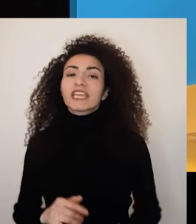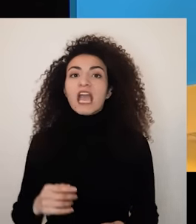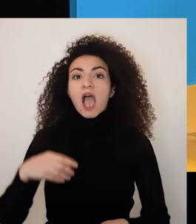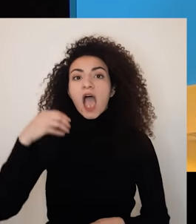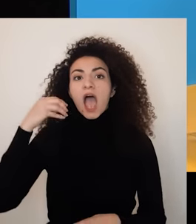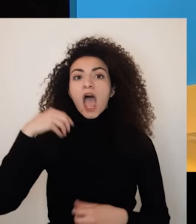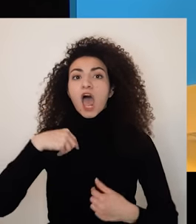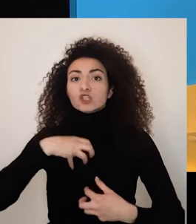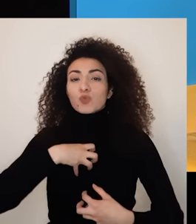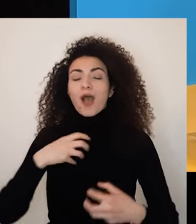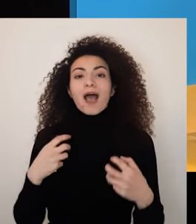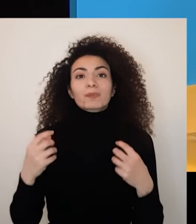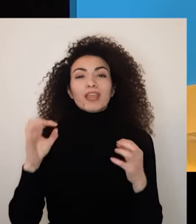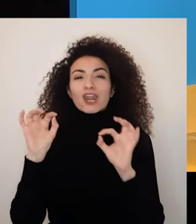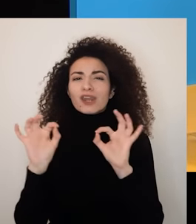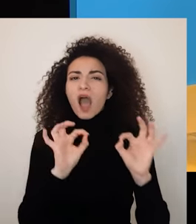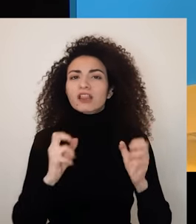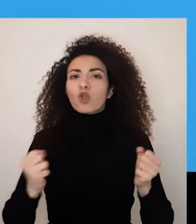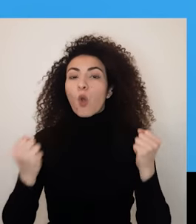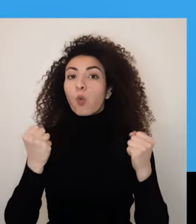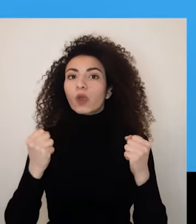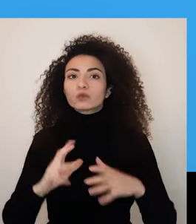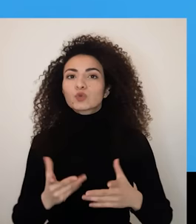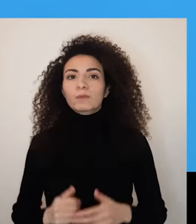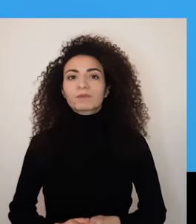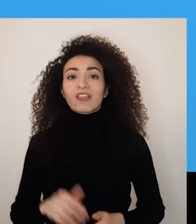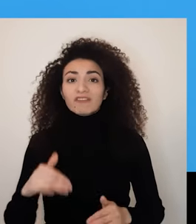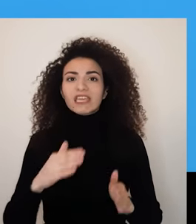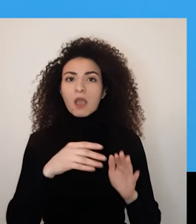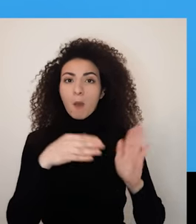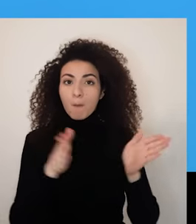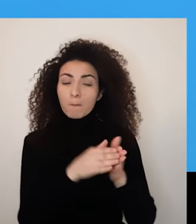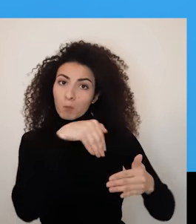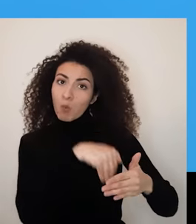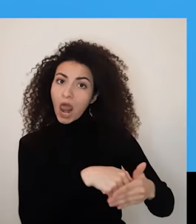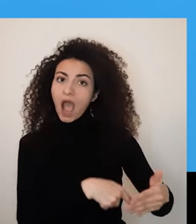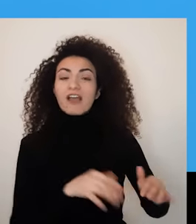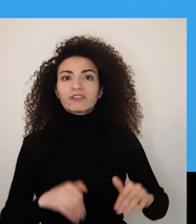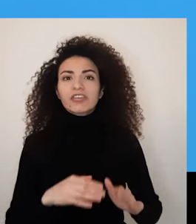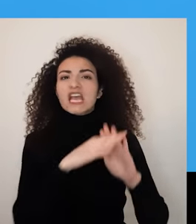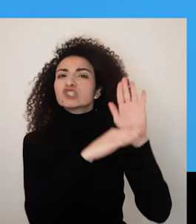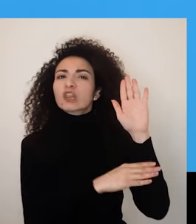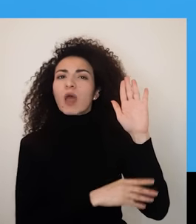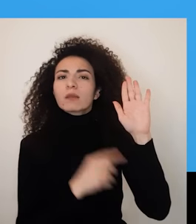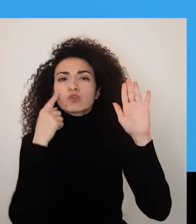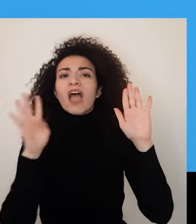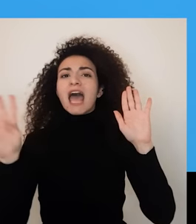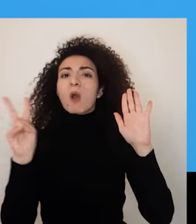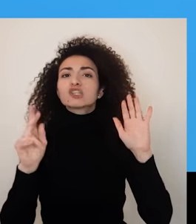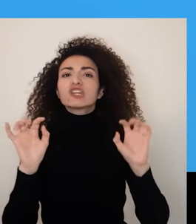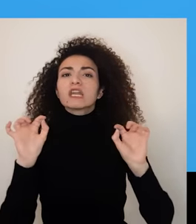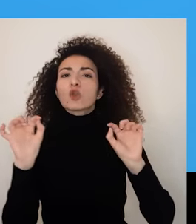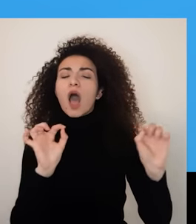برأيك نقاط القوة اللي استخدمتها تاس؟ رح تلاقي بالملحق جدول الـ 24 نقطة قوة